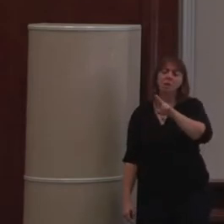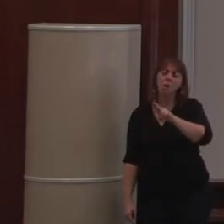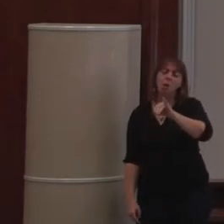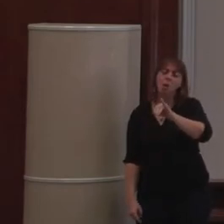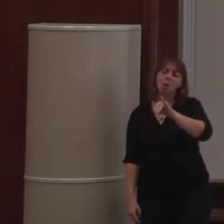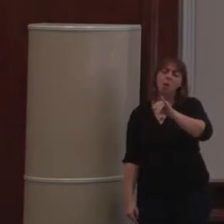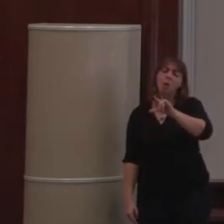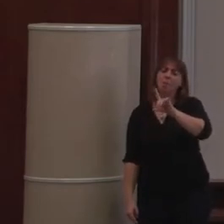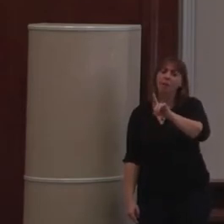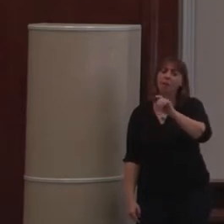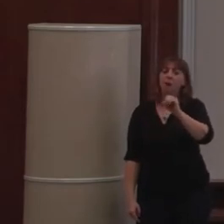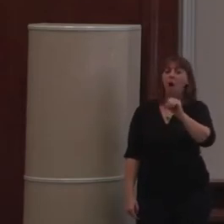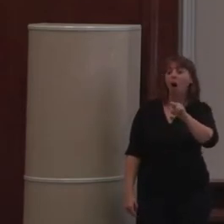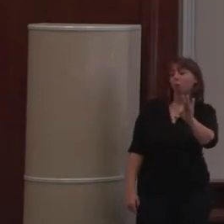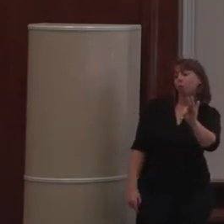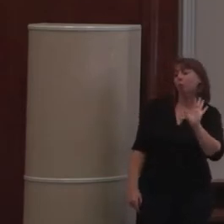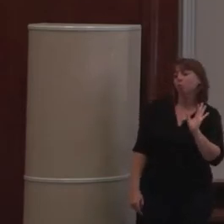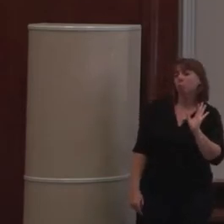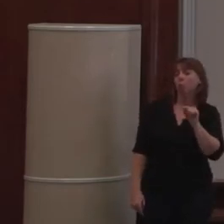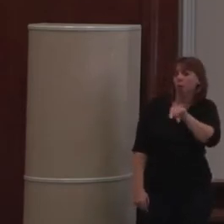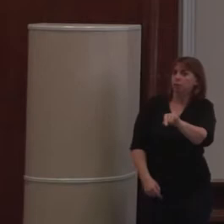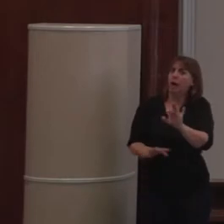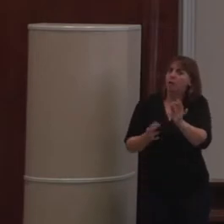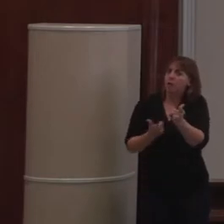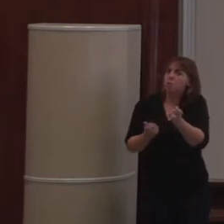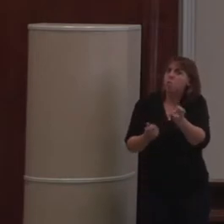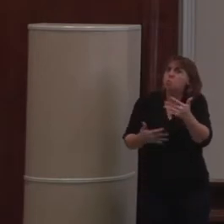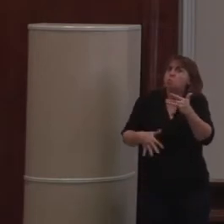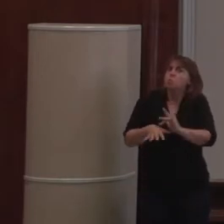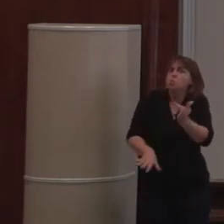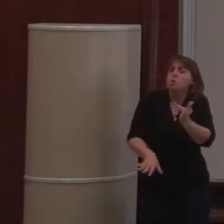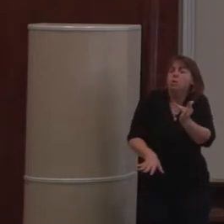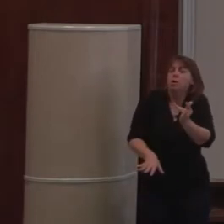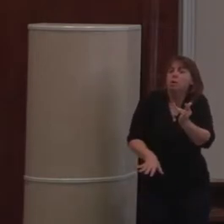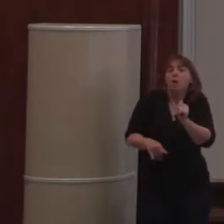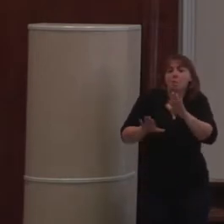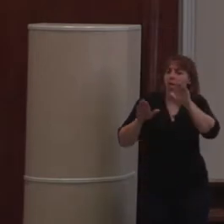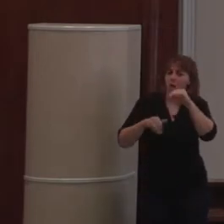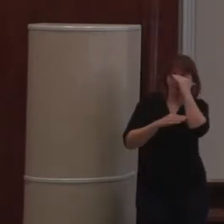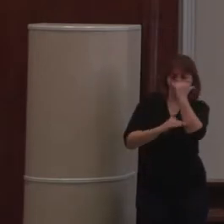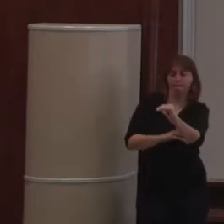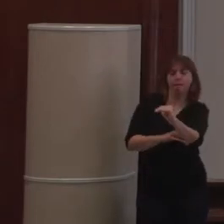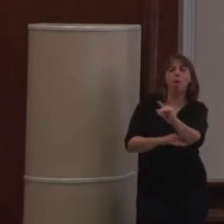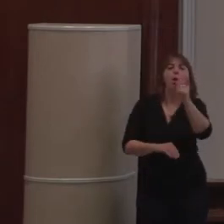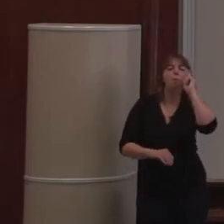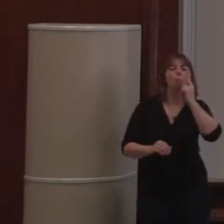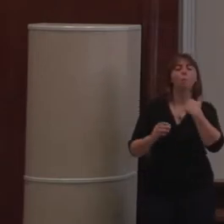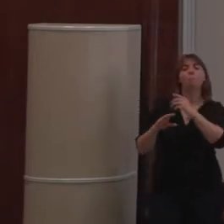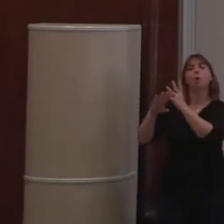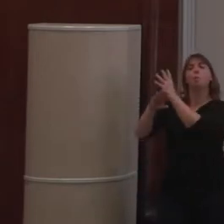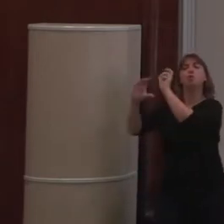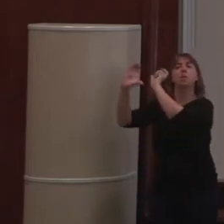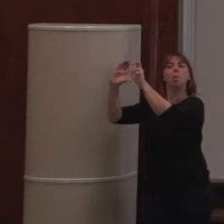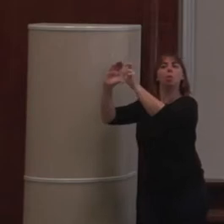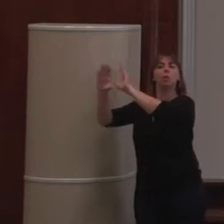difficile à maîtriser. Mais pourquoi ? Parce que le moindre projet Plon, Plon de base, vous l'installez, vous avez déjà